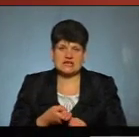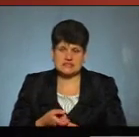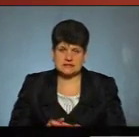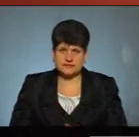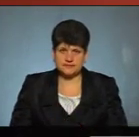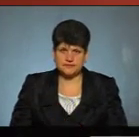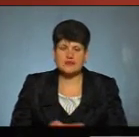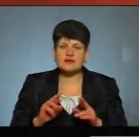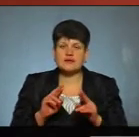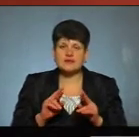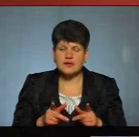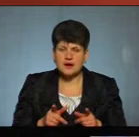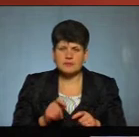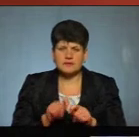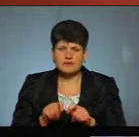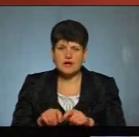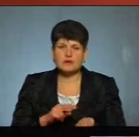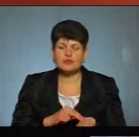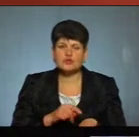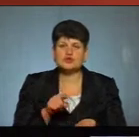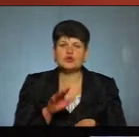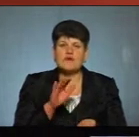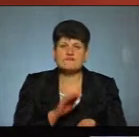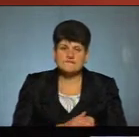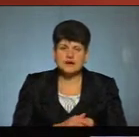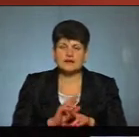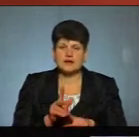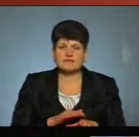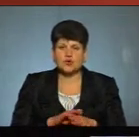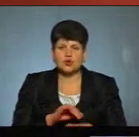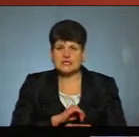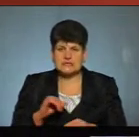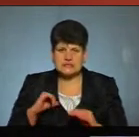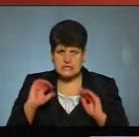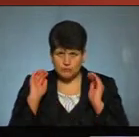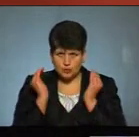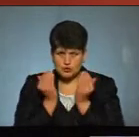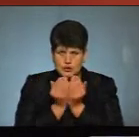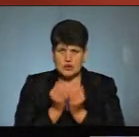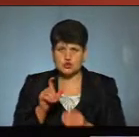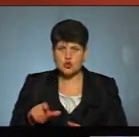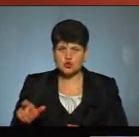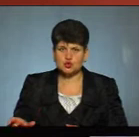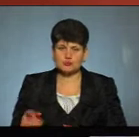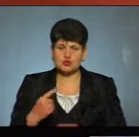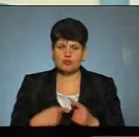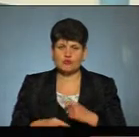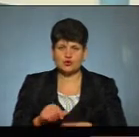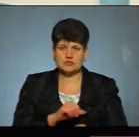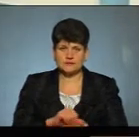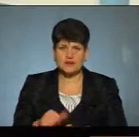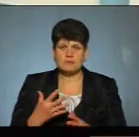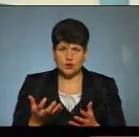відстежує поліція той факт, як дотримується самоізоляції особи, що повернулися із-за кордону? Ми отримали